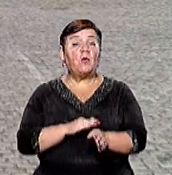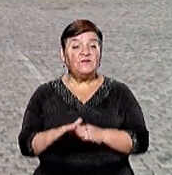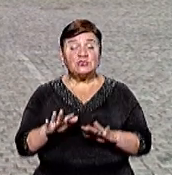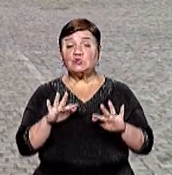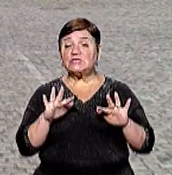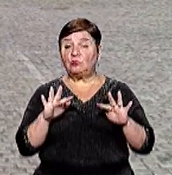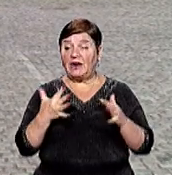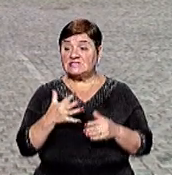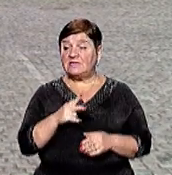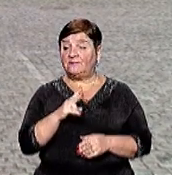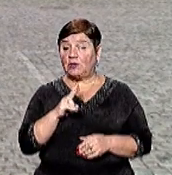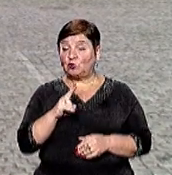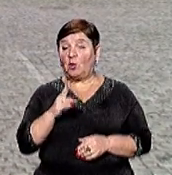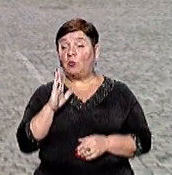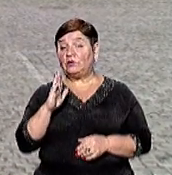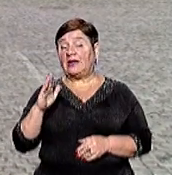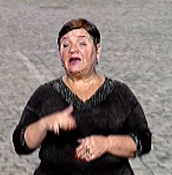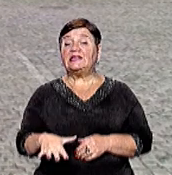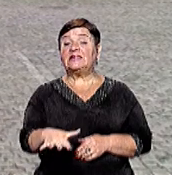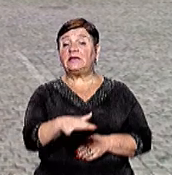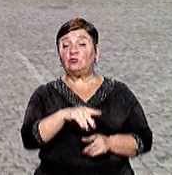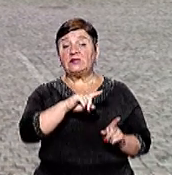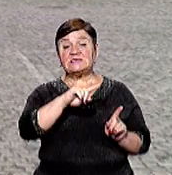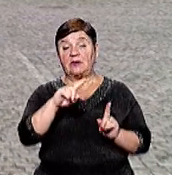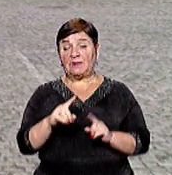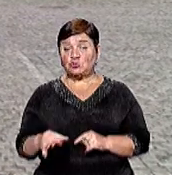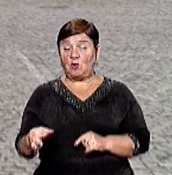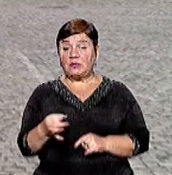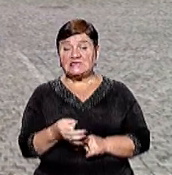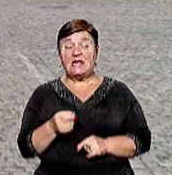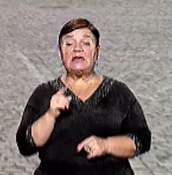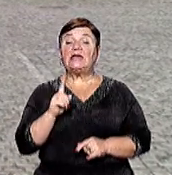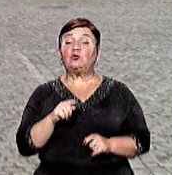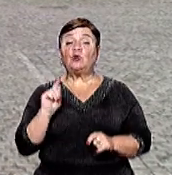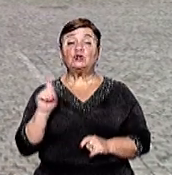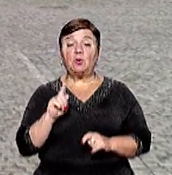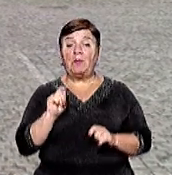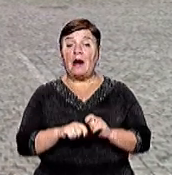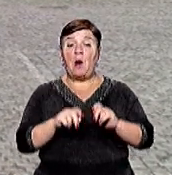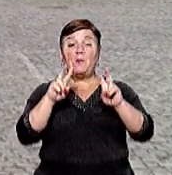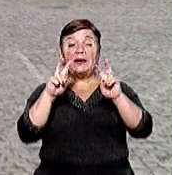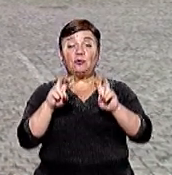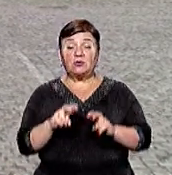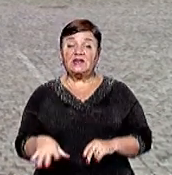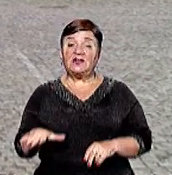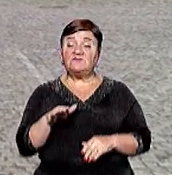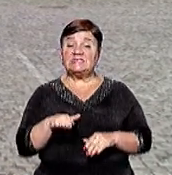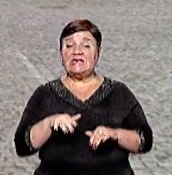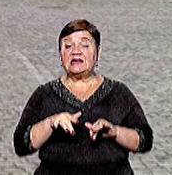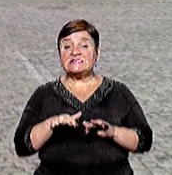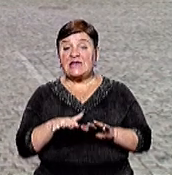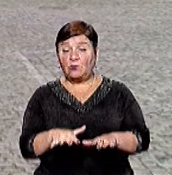ситуацію по тим людям, які будуть заїжджати на територію Закарпатської області Для того, щоб моніторити і зробити всі заходи